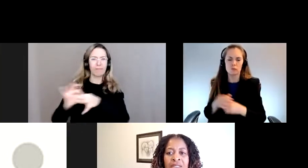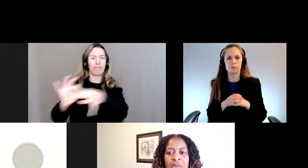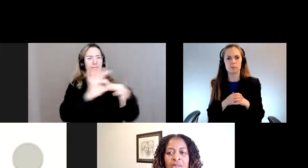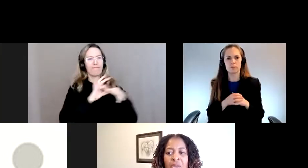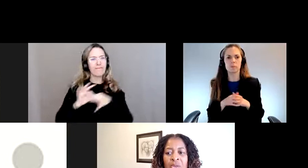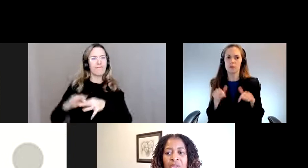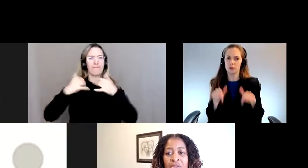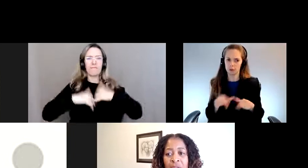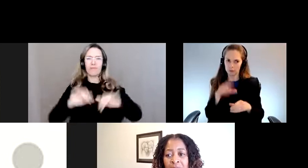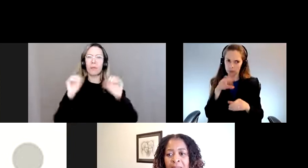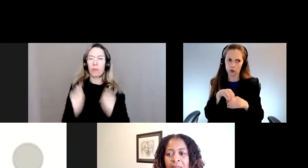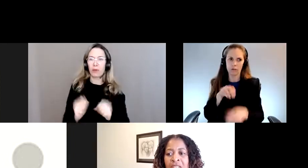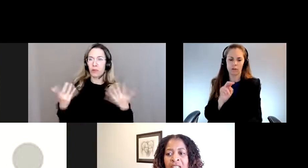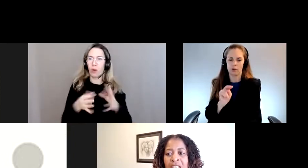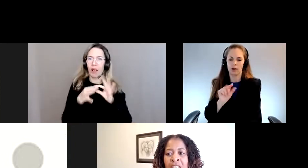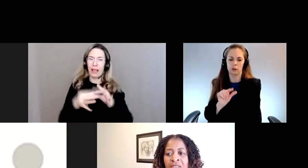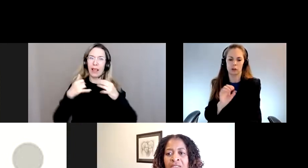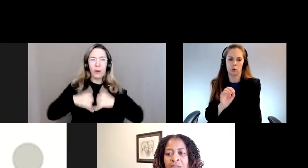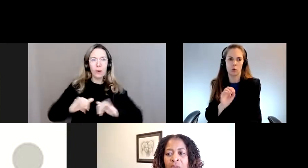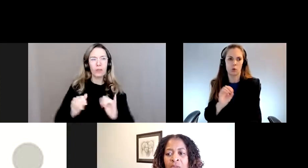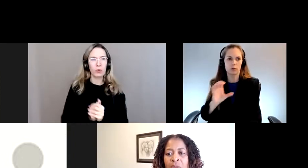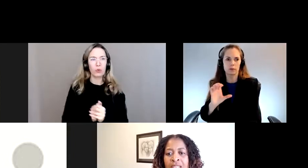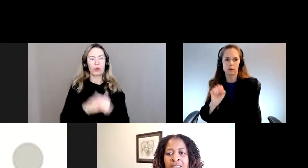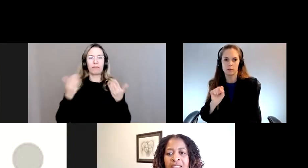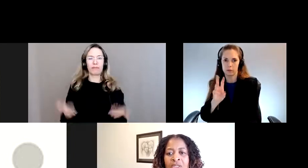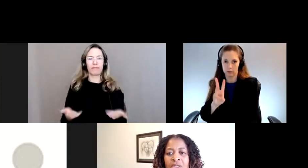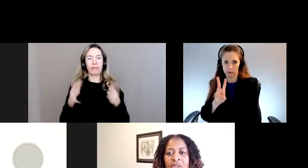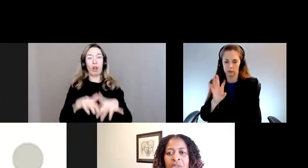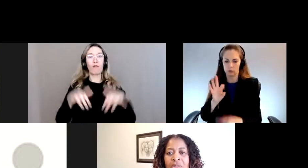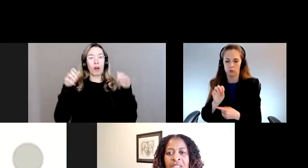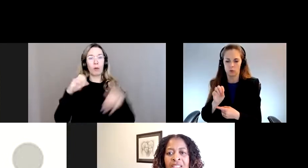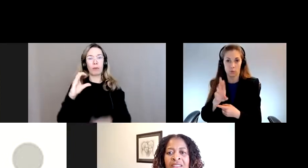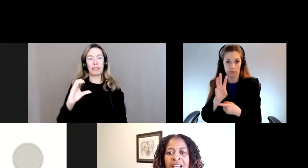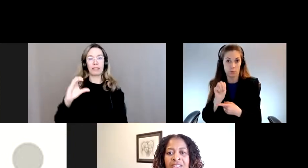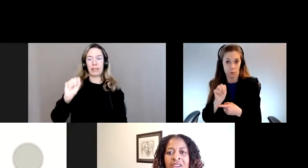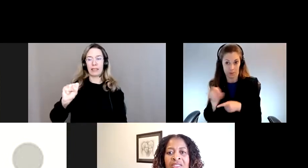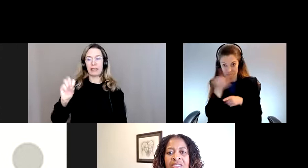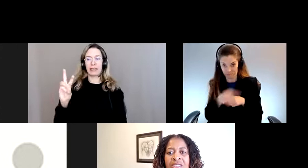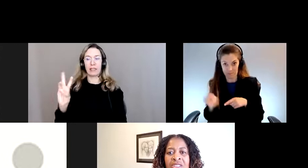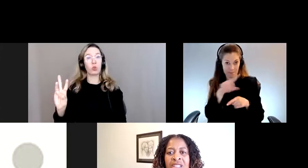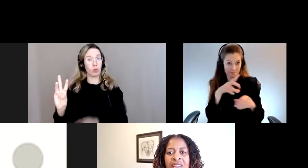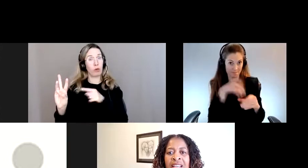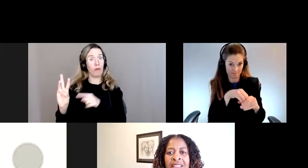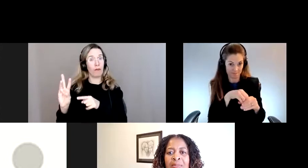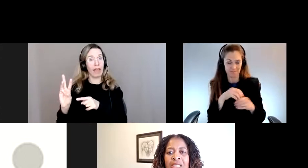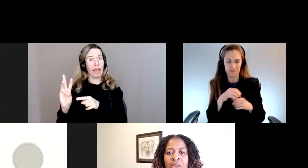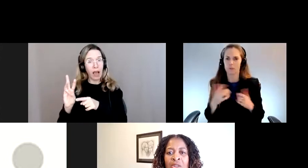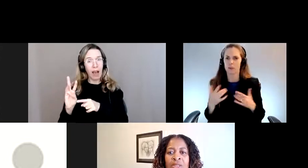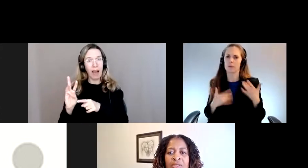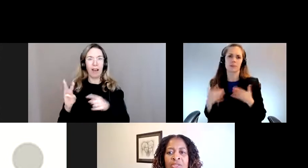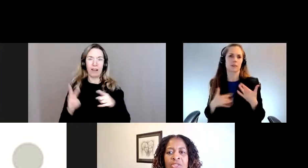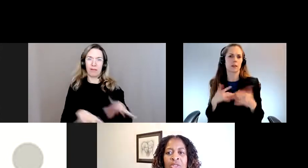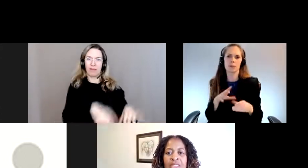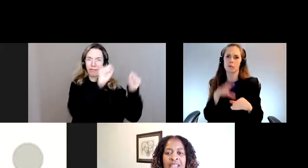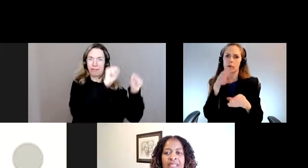nos liens. Donc, c dans le cadre du forum CSW que cet événement a lieu.